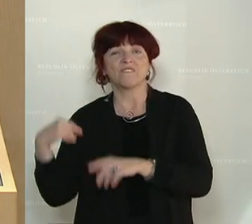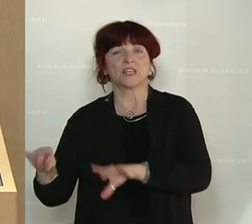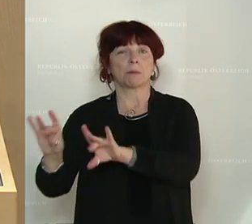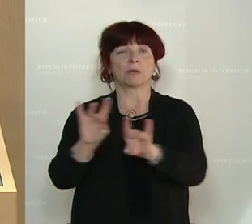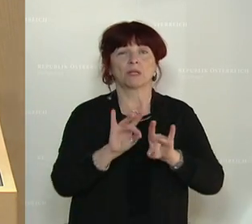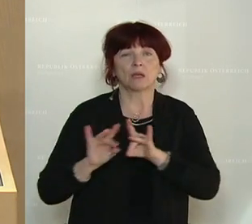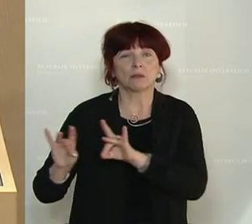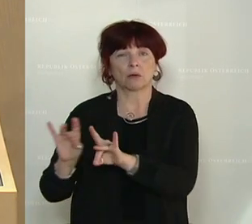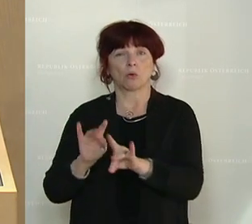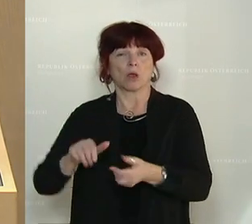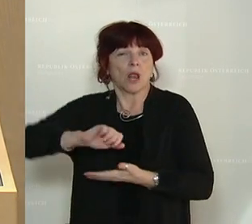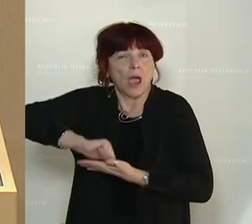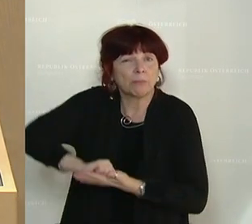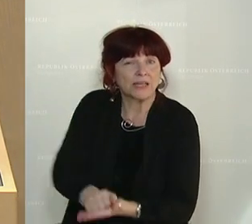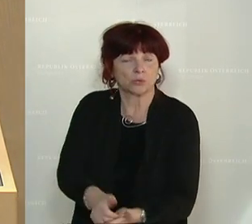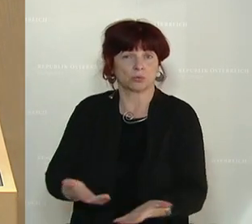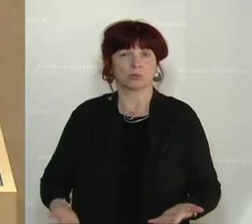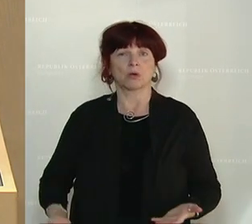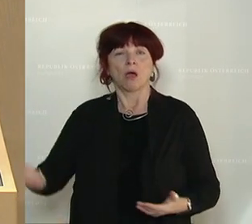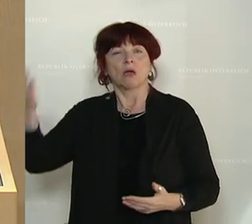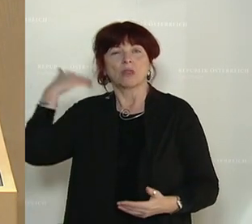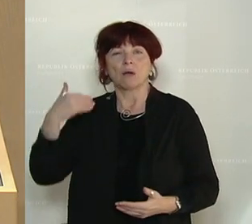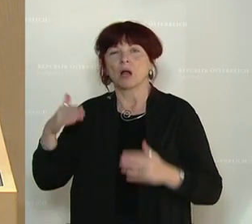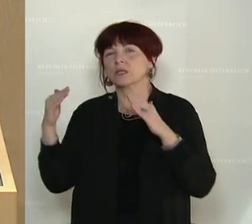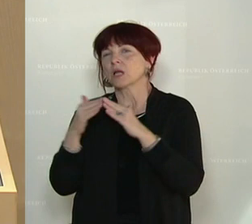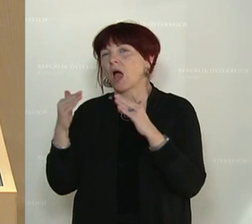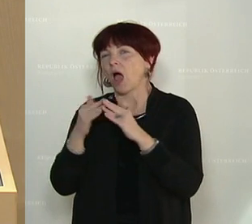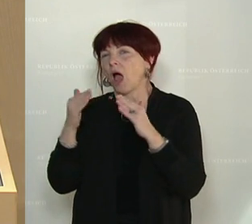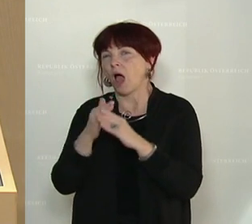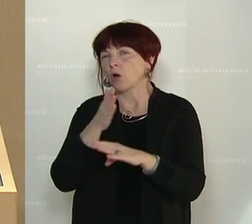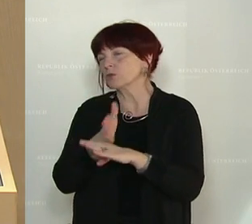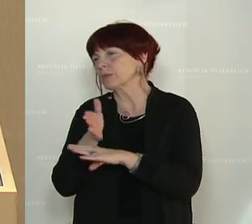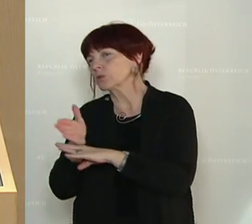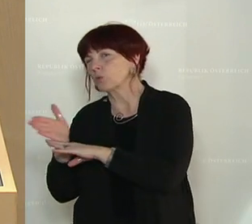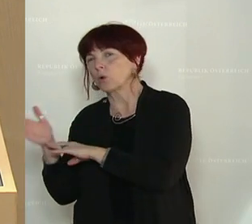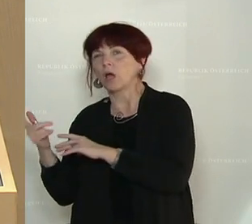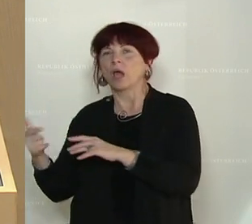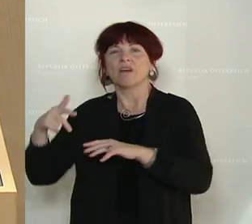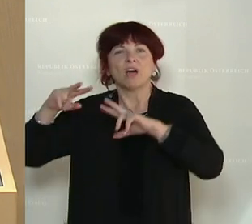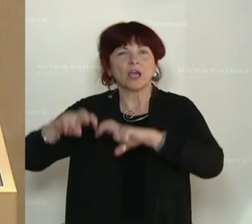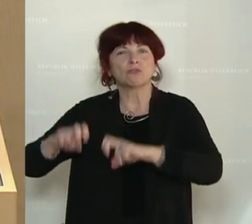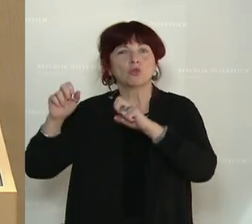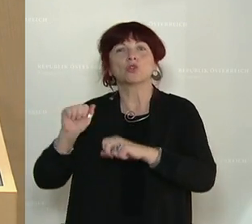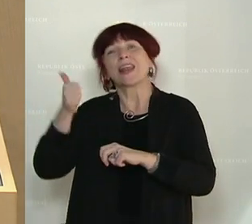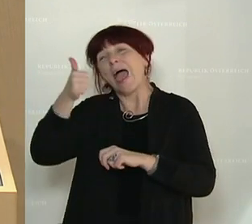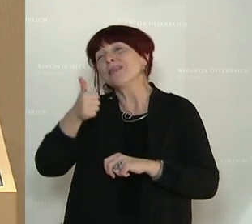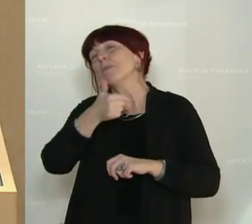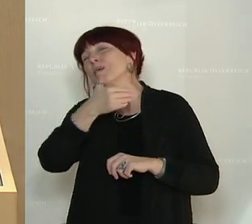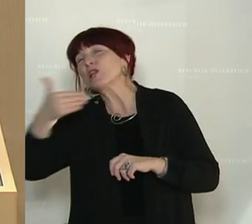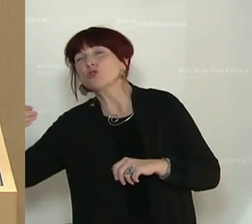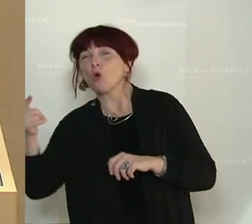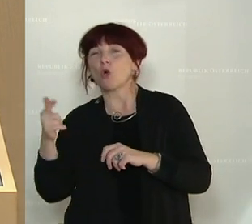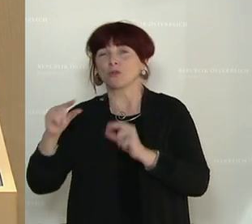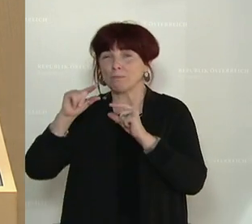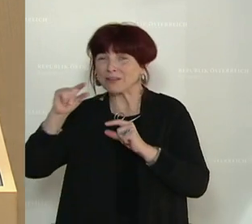vielen Hausdurchsuchungen mit Waffenfunden, mit bis zu über einer Million Schuss in Oberösterreich im Frühjahr des letzten Jahres. Ich